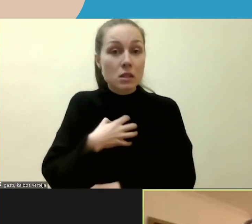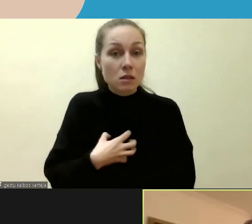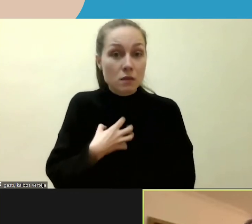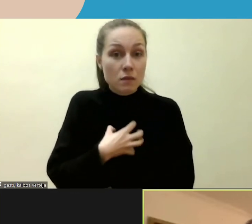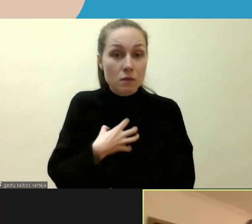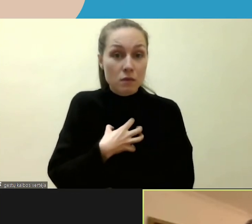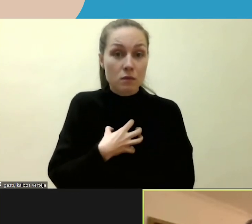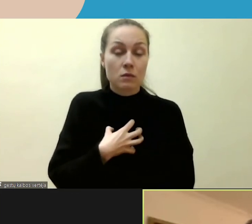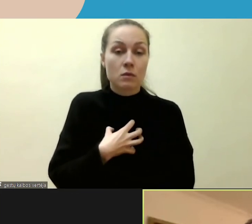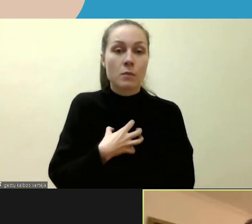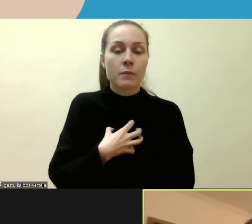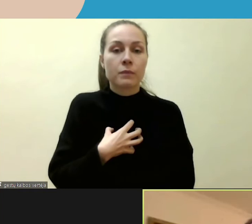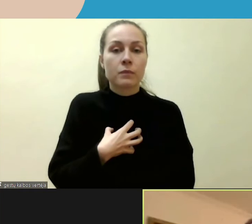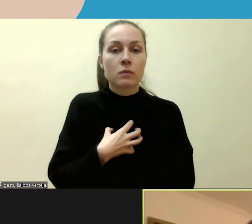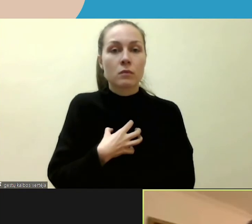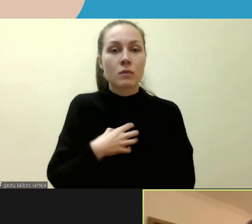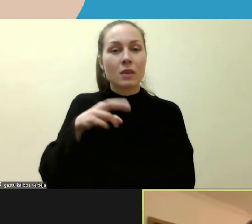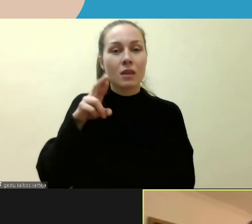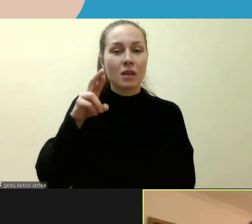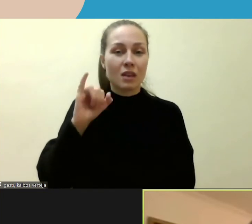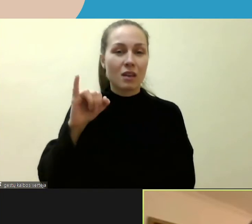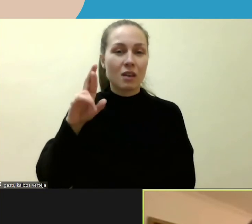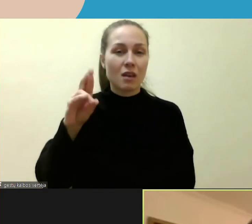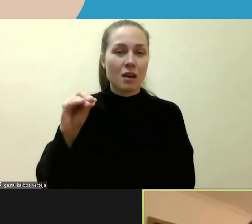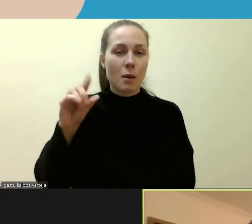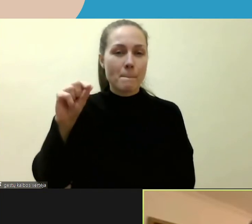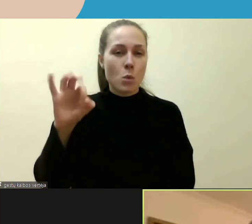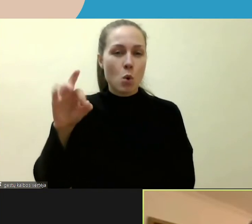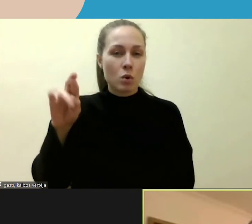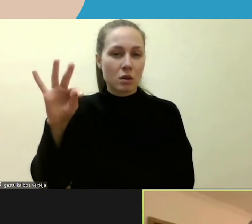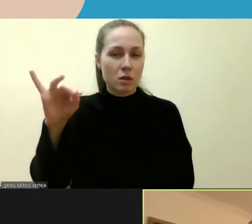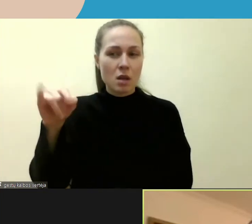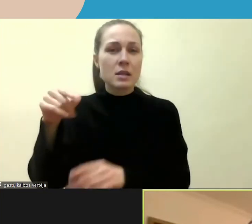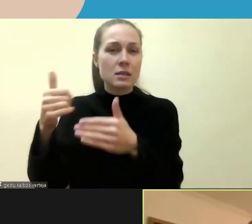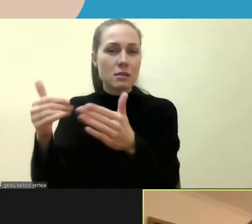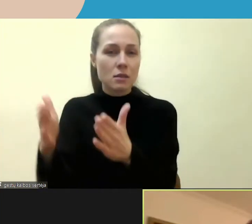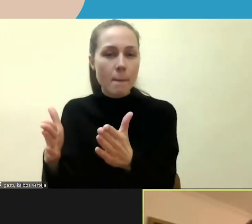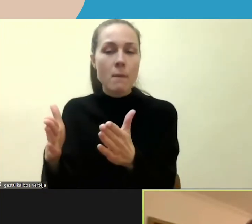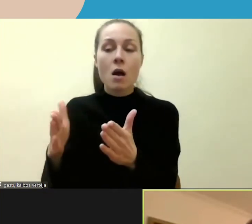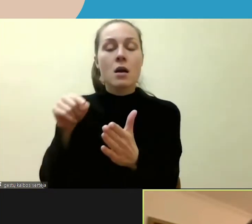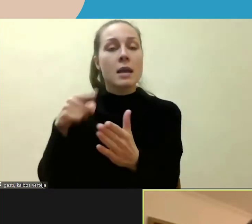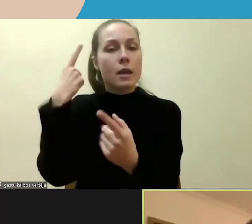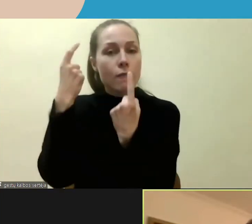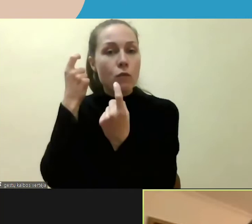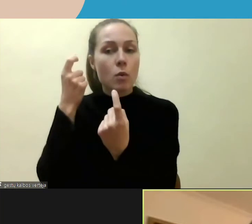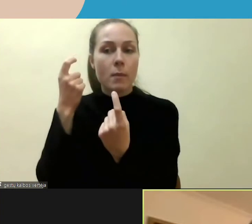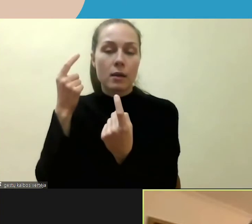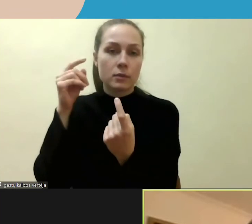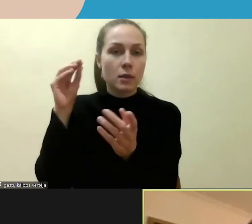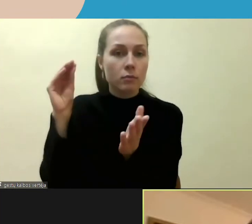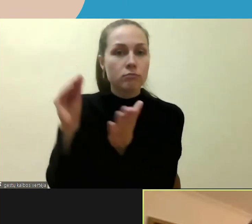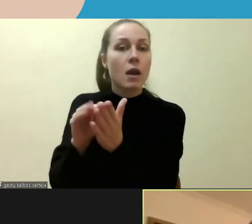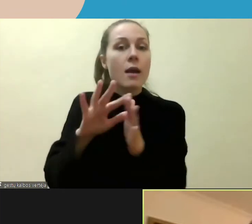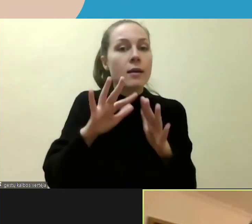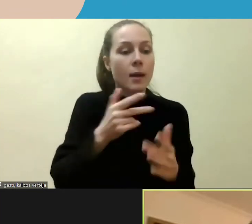kad toje e-report sistemoje būtų informacija apie tai, kaip reaguoja policija. Nes tuomet mes